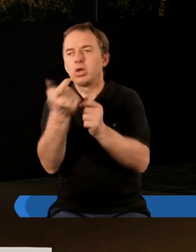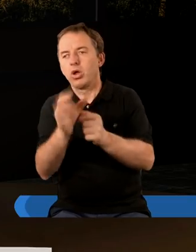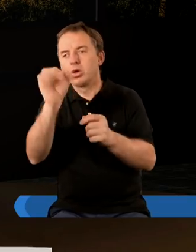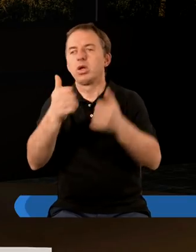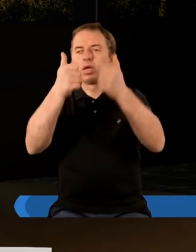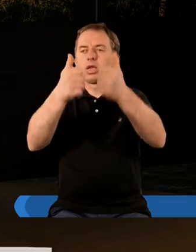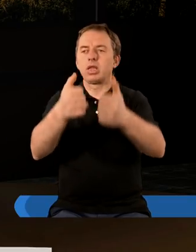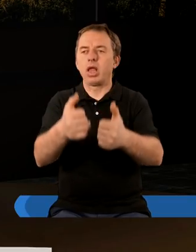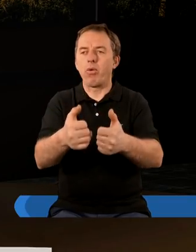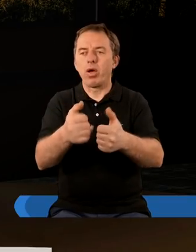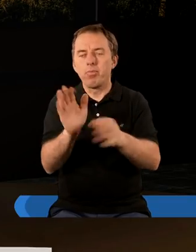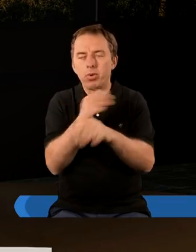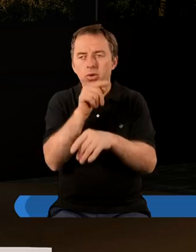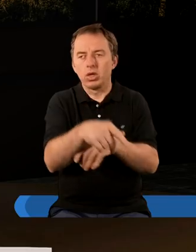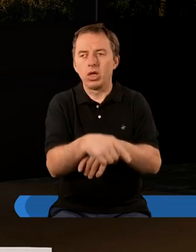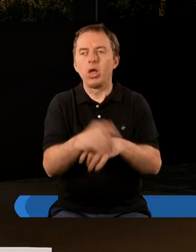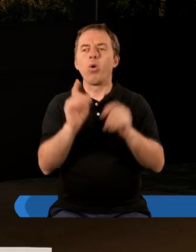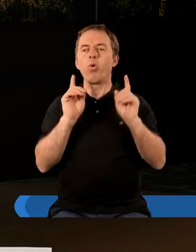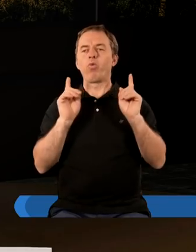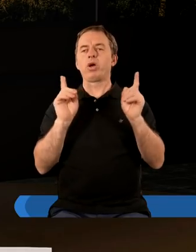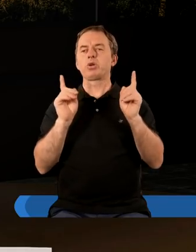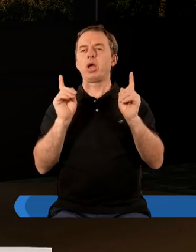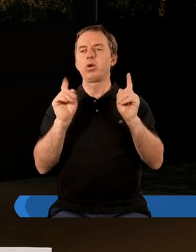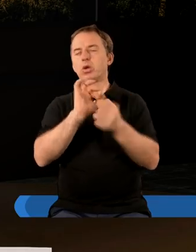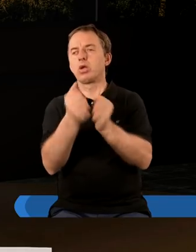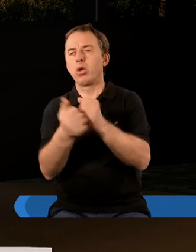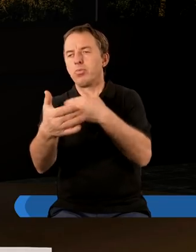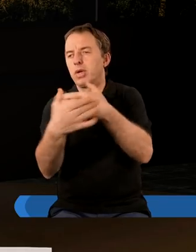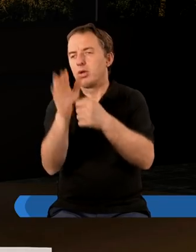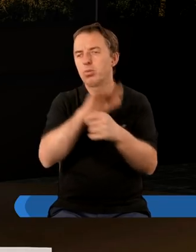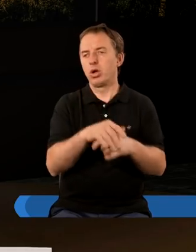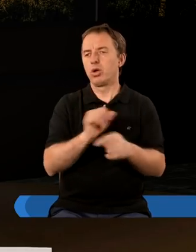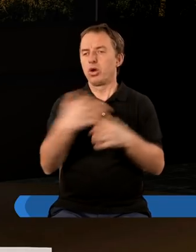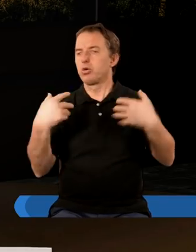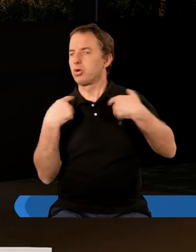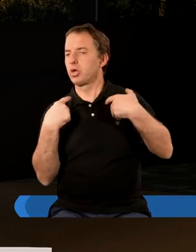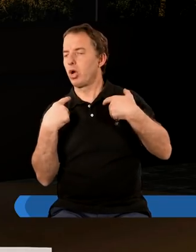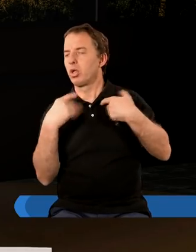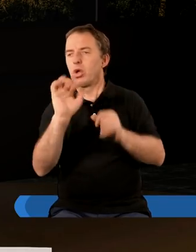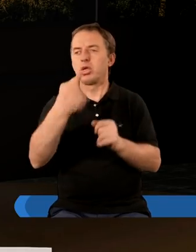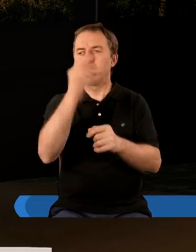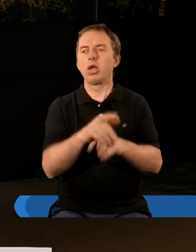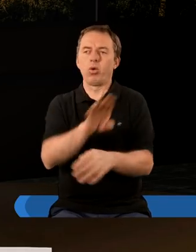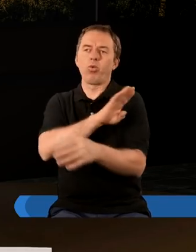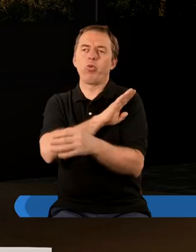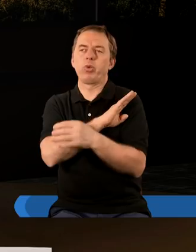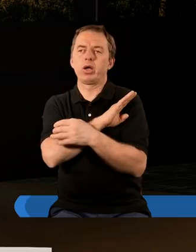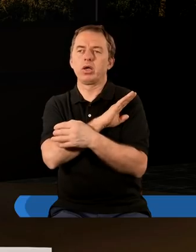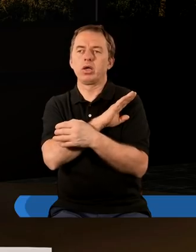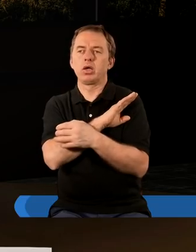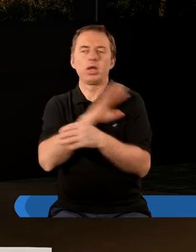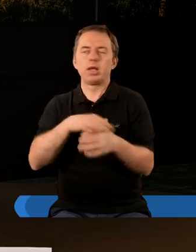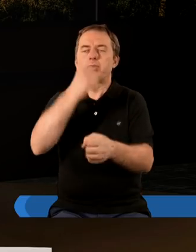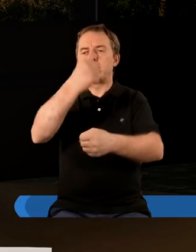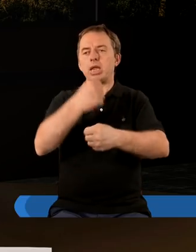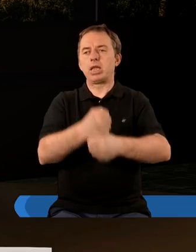coś się stało że pomimo tego że uważają że są blisko Boga i że żyją to jednak są umarli gdzieś